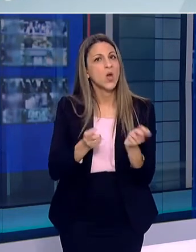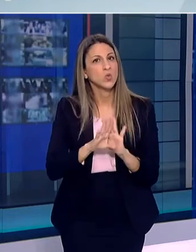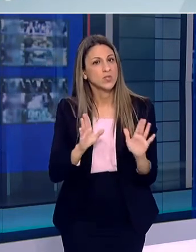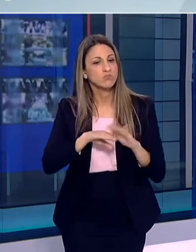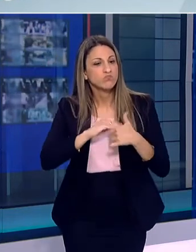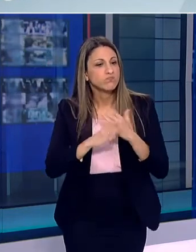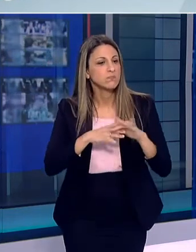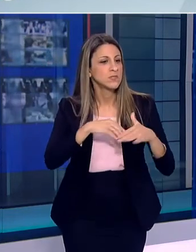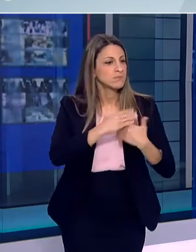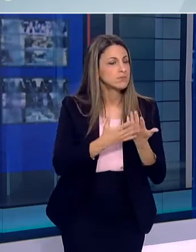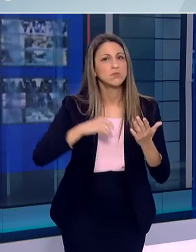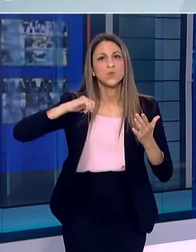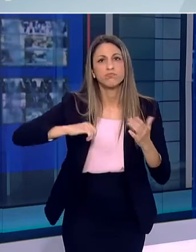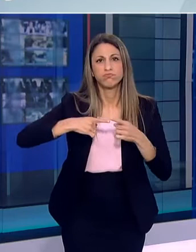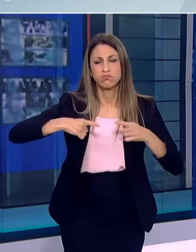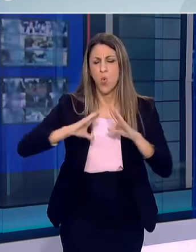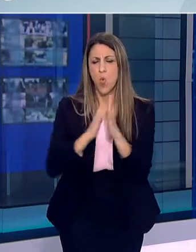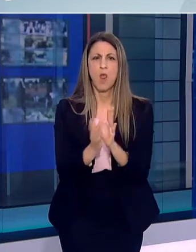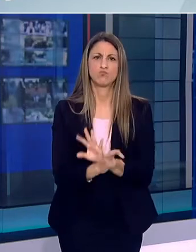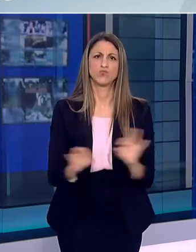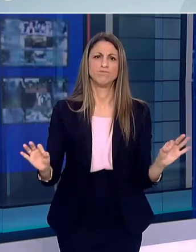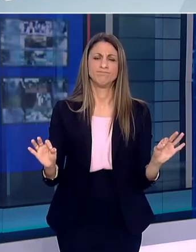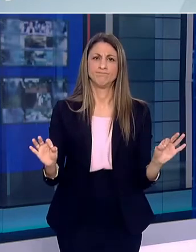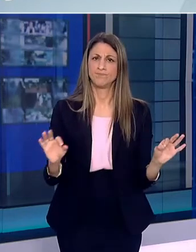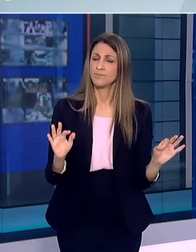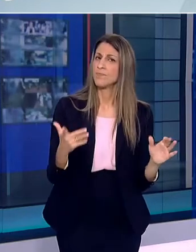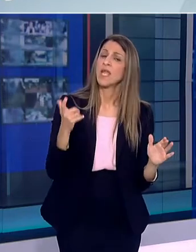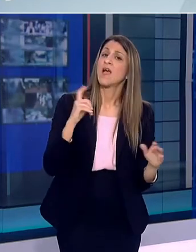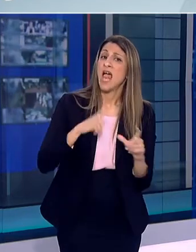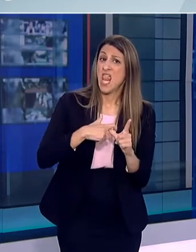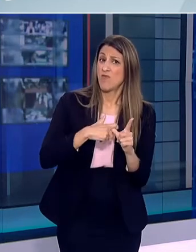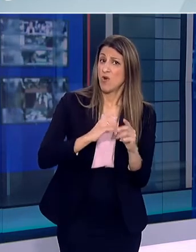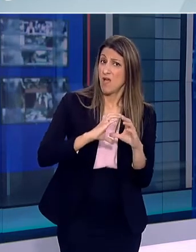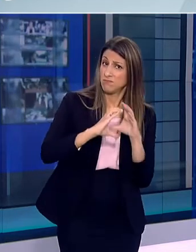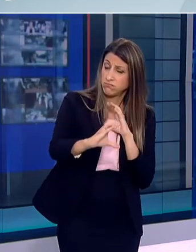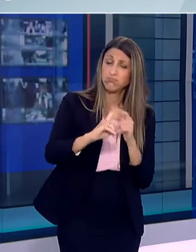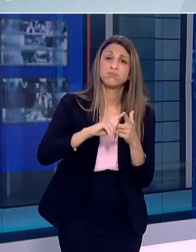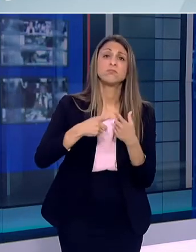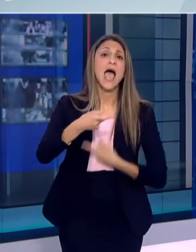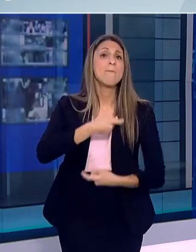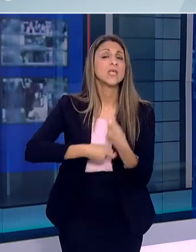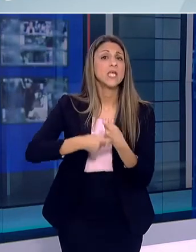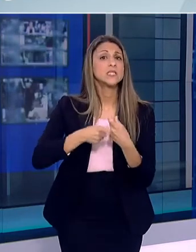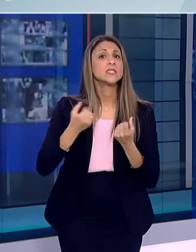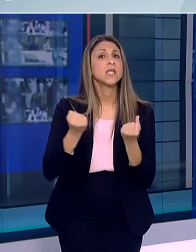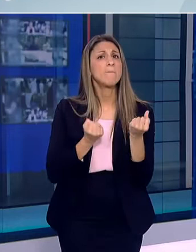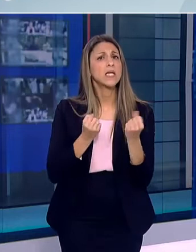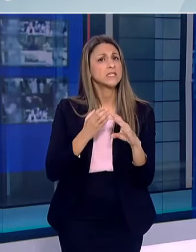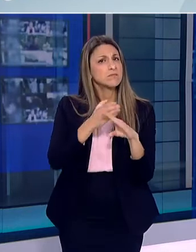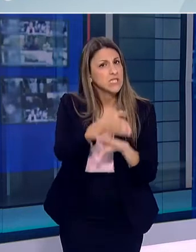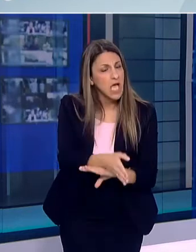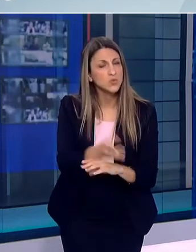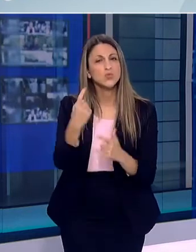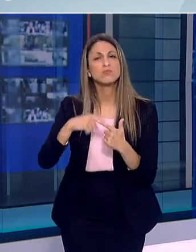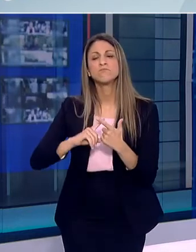προστασίας για τη λειτουργία των τουριστικών καταλήμματων για τα τουριστικά λεωφορεία για τις επιχειρήσεις ενοικιάσεων αυτοκινήτων για τις